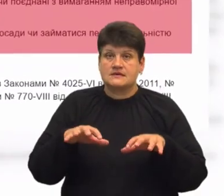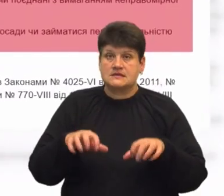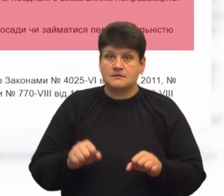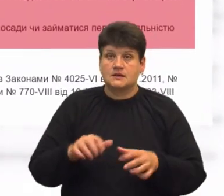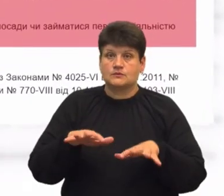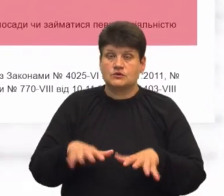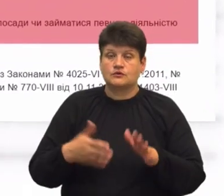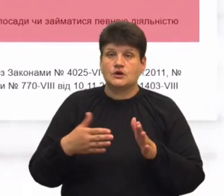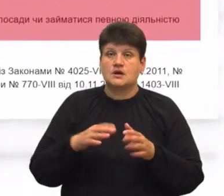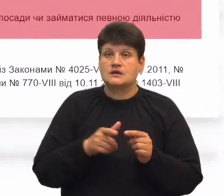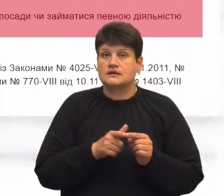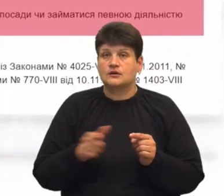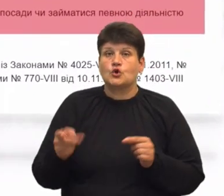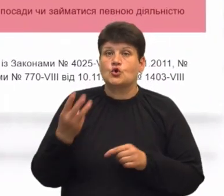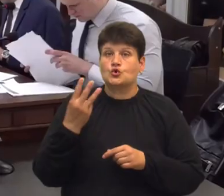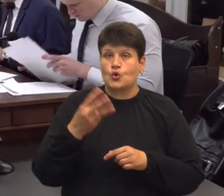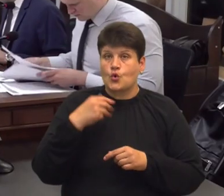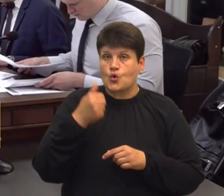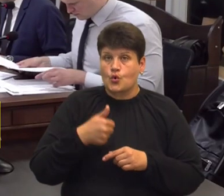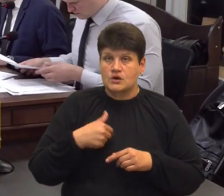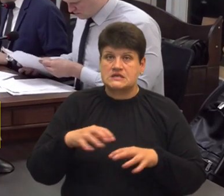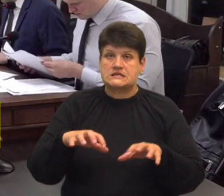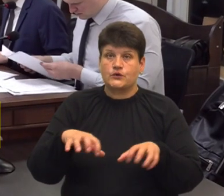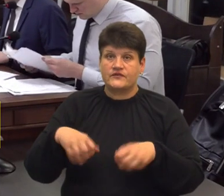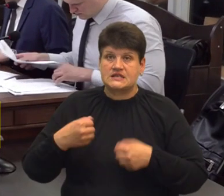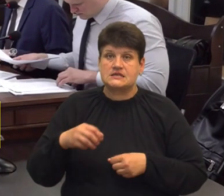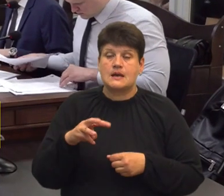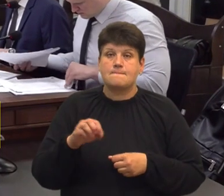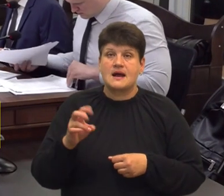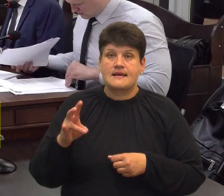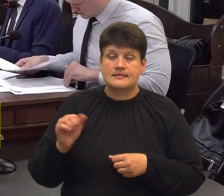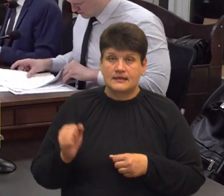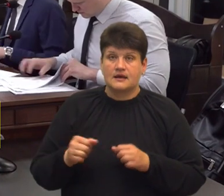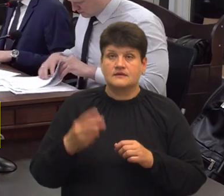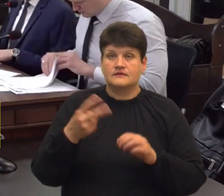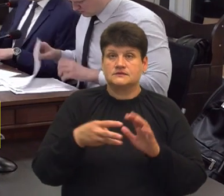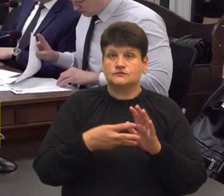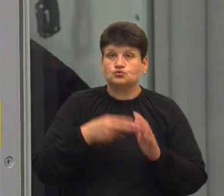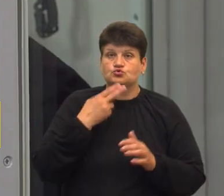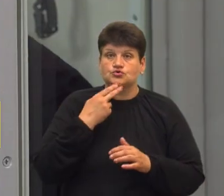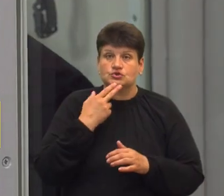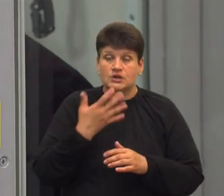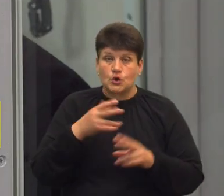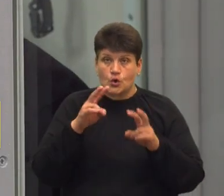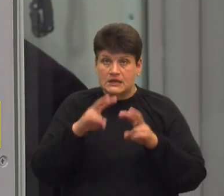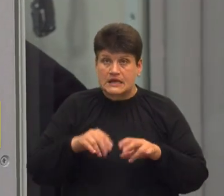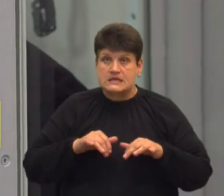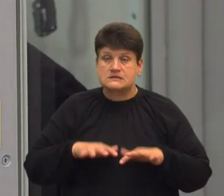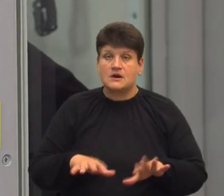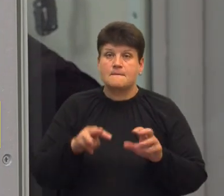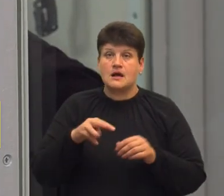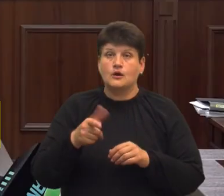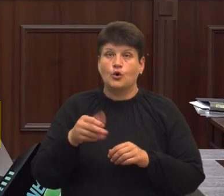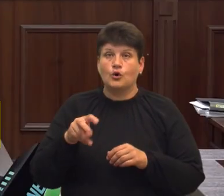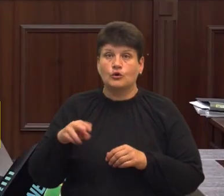строк до трьох років та з конфіскацією майна. 28 червня Вищий антикорупційний суд розглядав справи Михайла Головка,